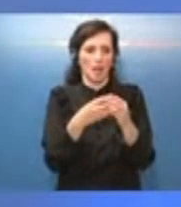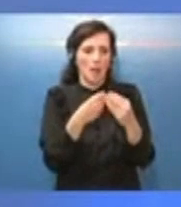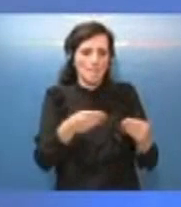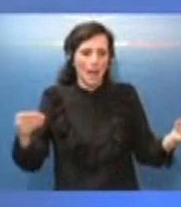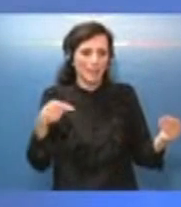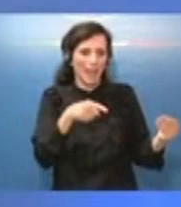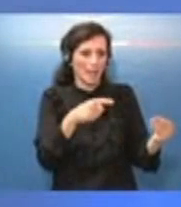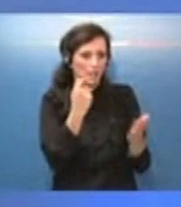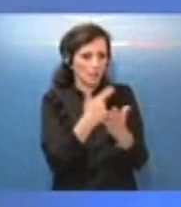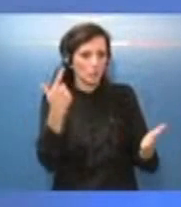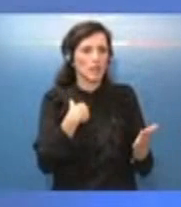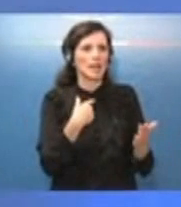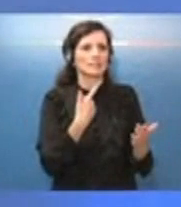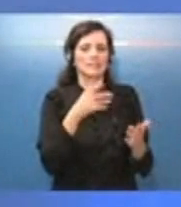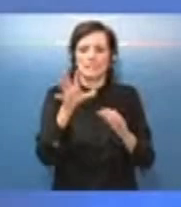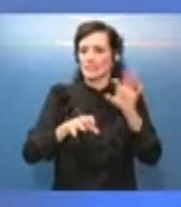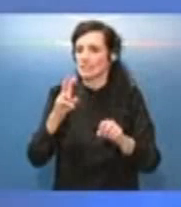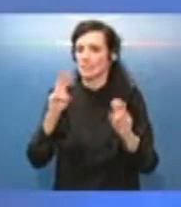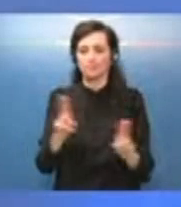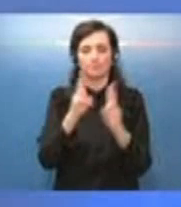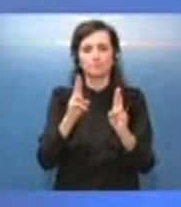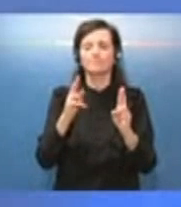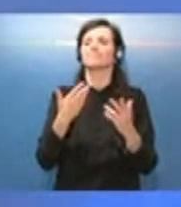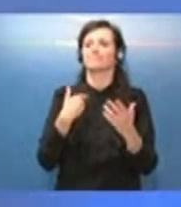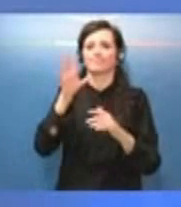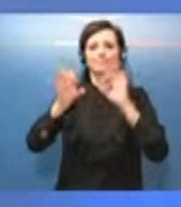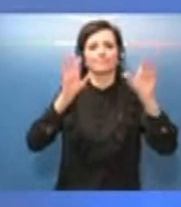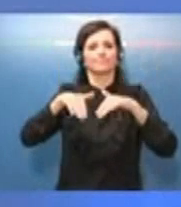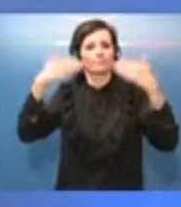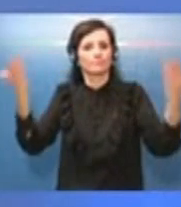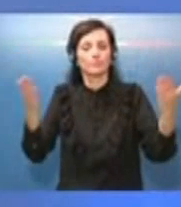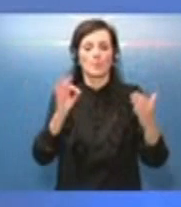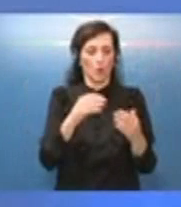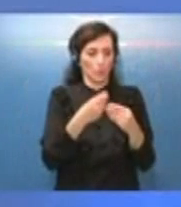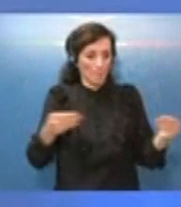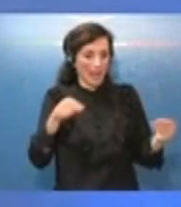fondamentali, di alcuni materiali che sono correntemente usati in molte produzioni.